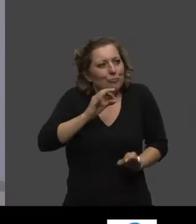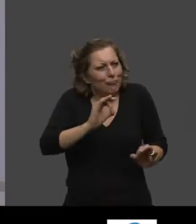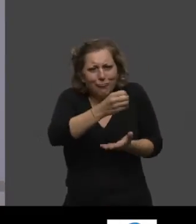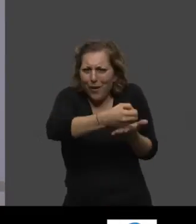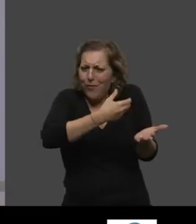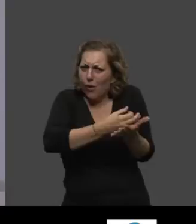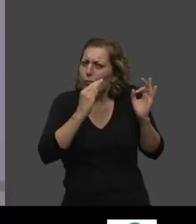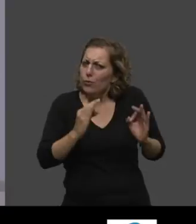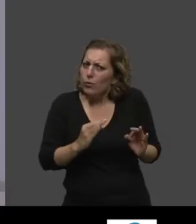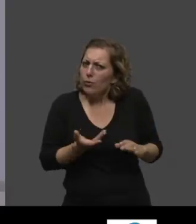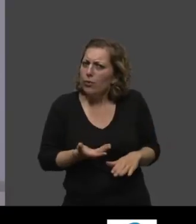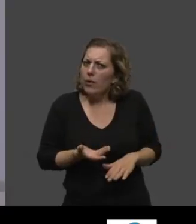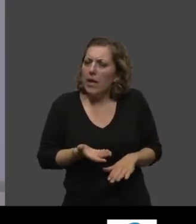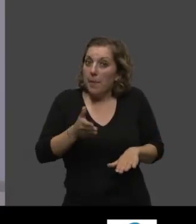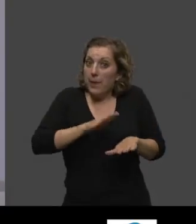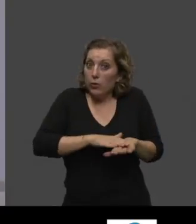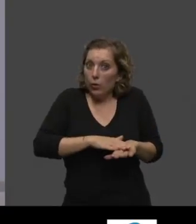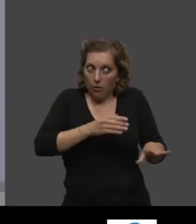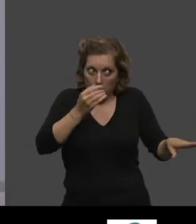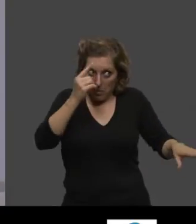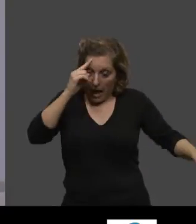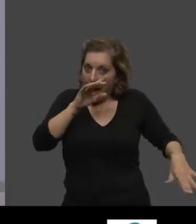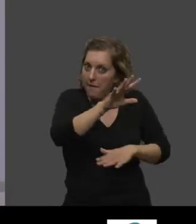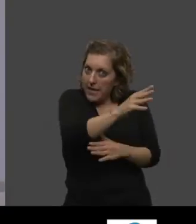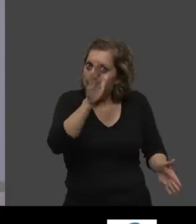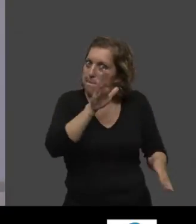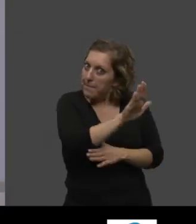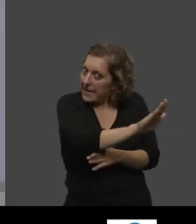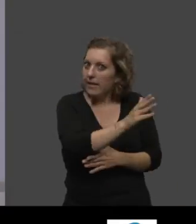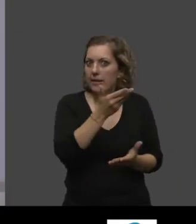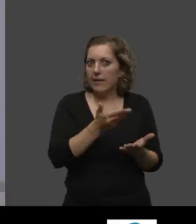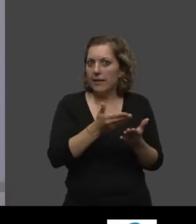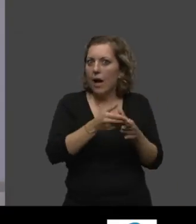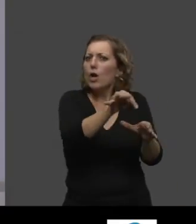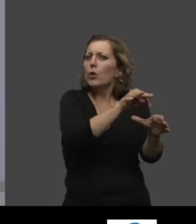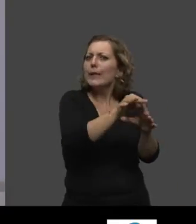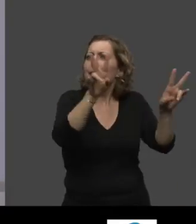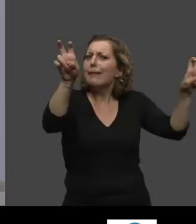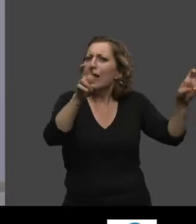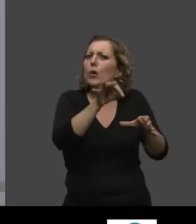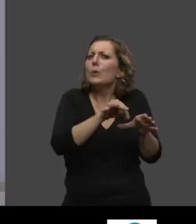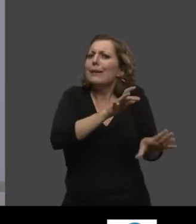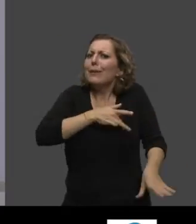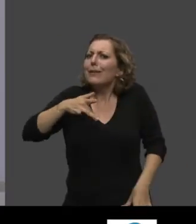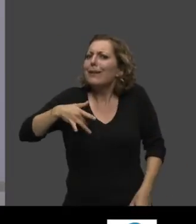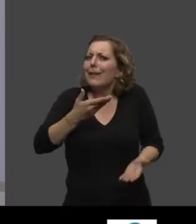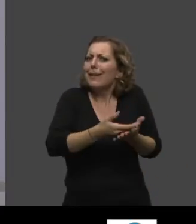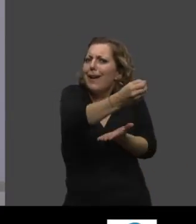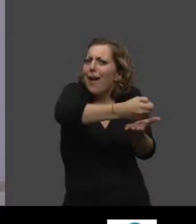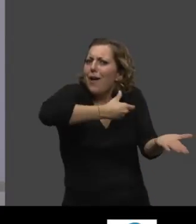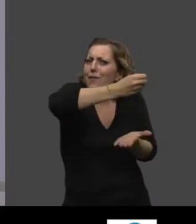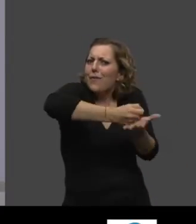les concepts que vous mettez en avant dans cette cuisine santé sont ceux que maintenant,